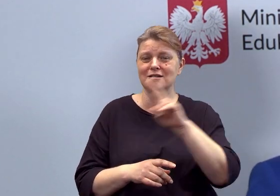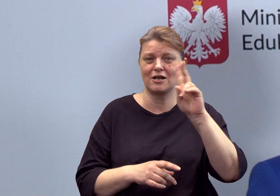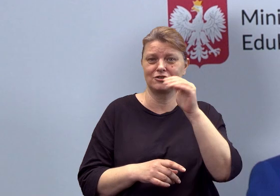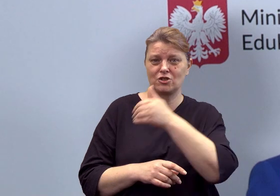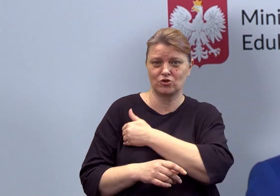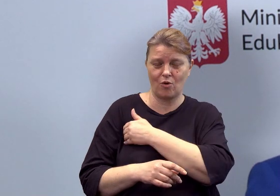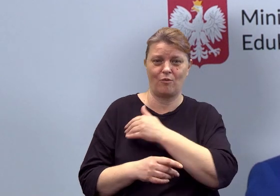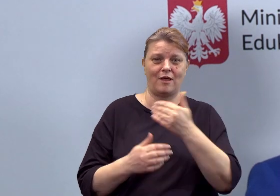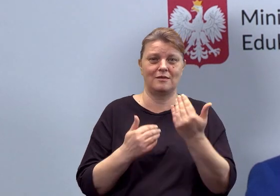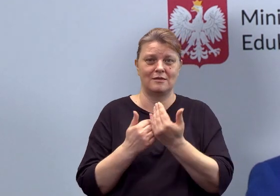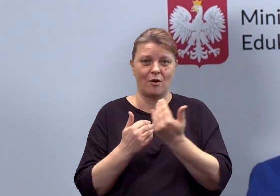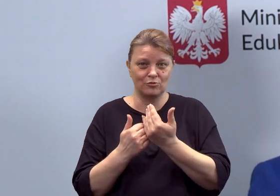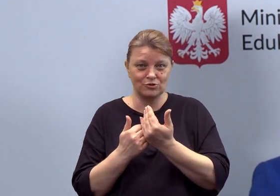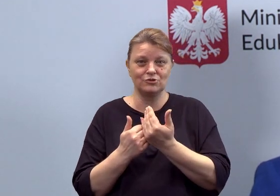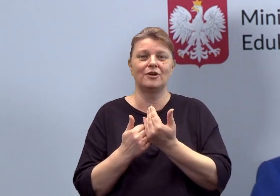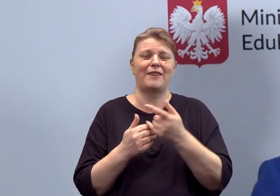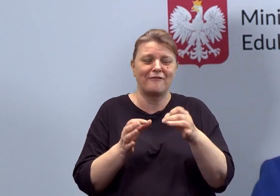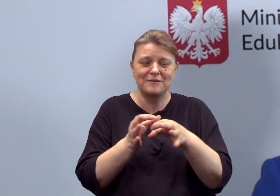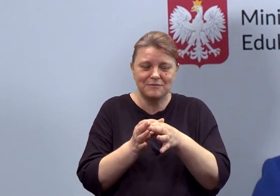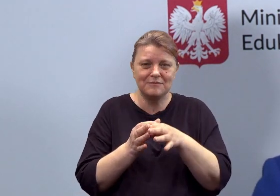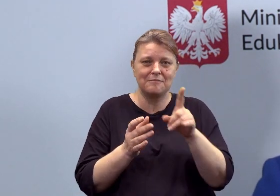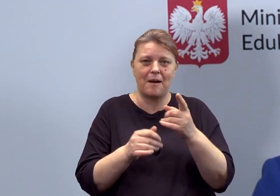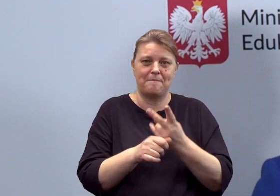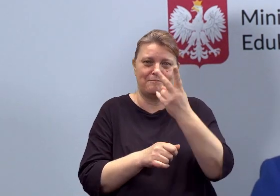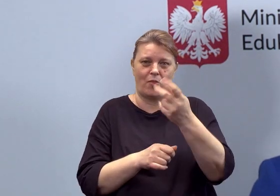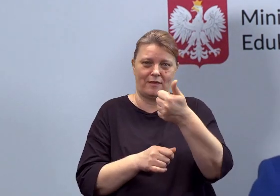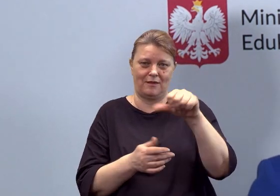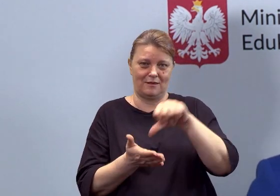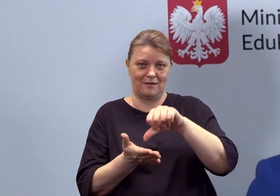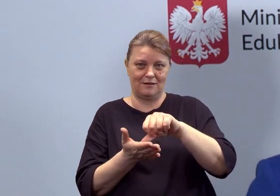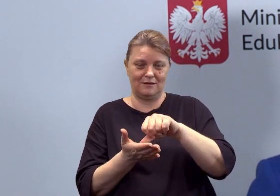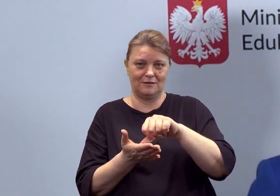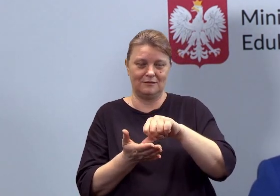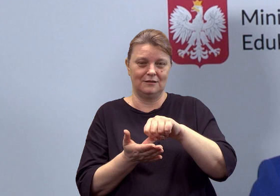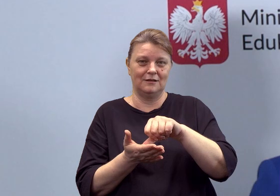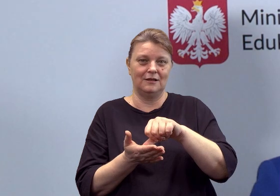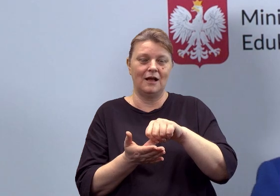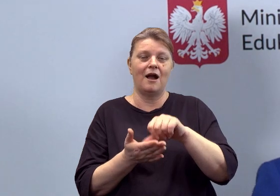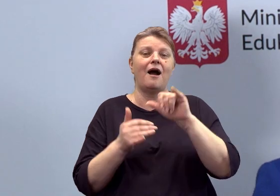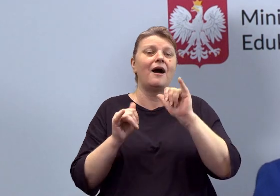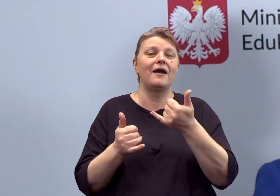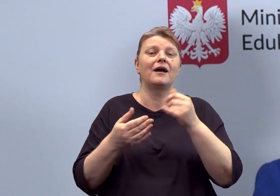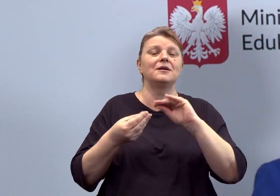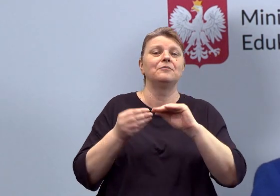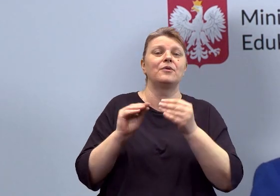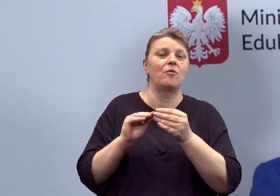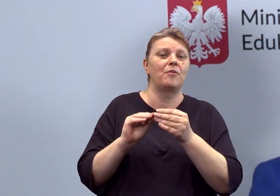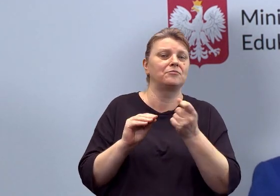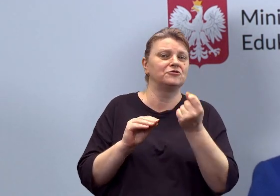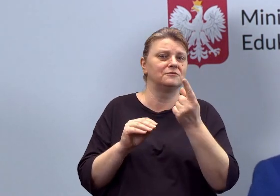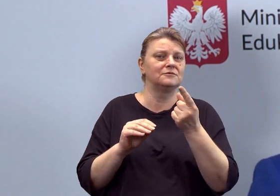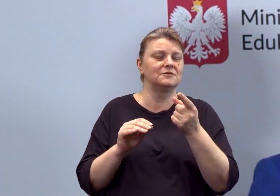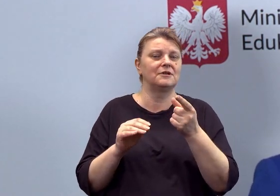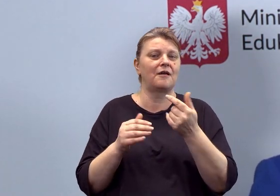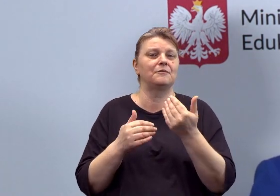matematyki, nawet w tej najmniejszej, ma ponad jeden etat. Natomiast jakiś problem może pojawić się w tych